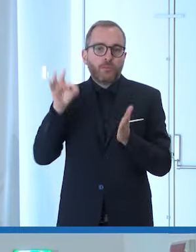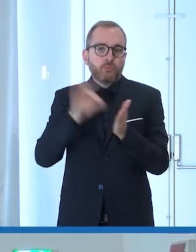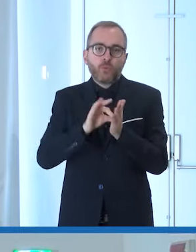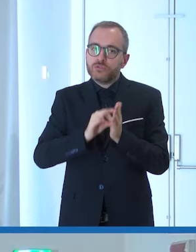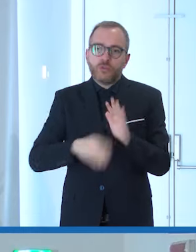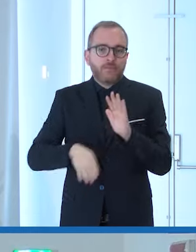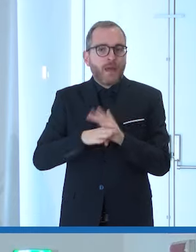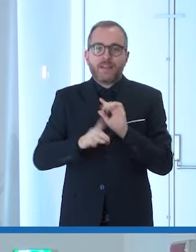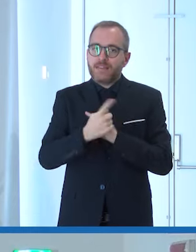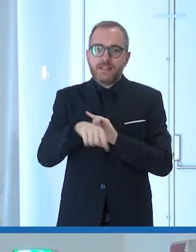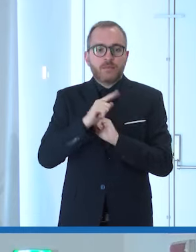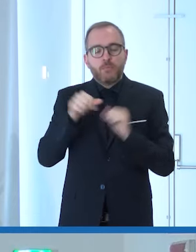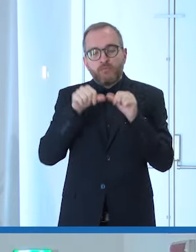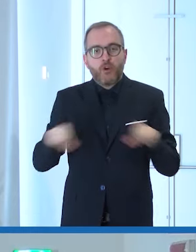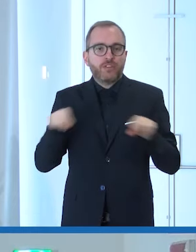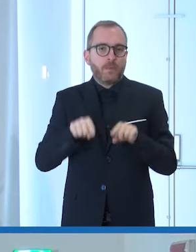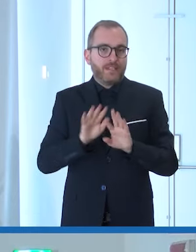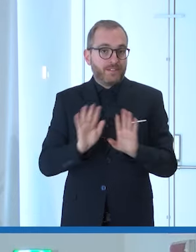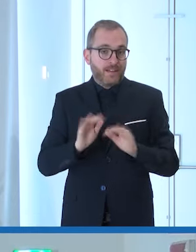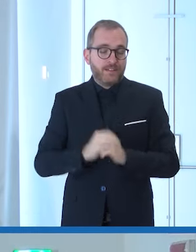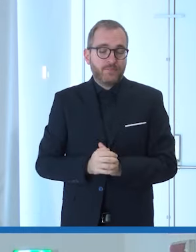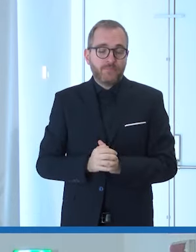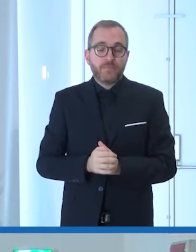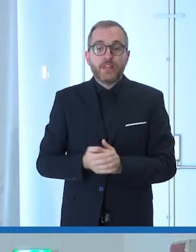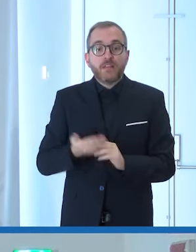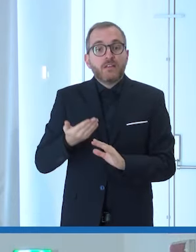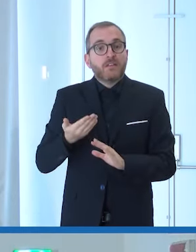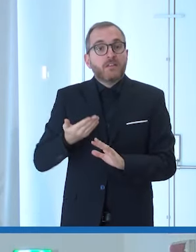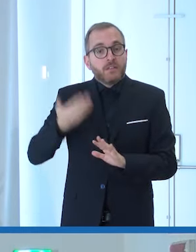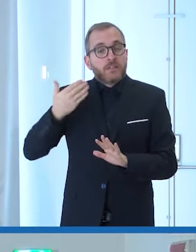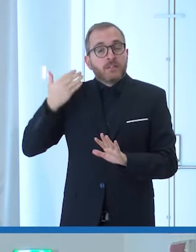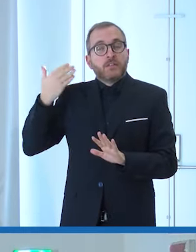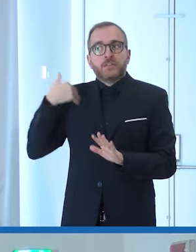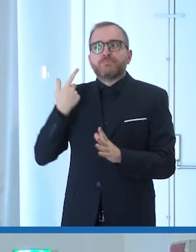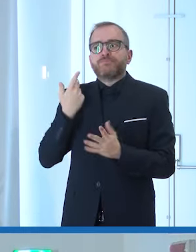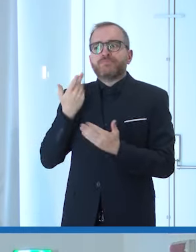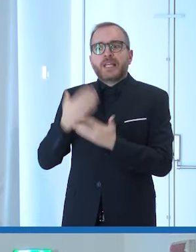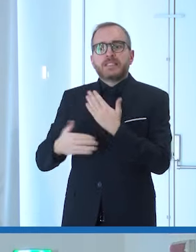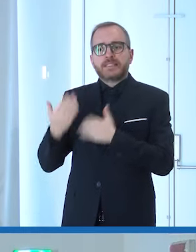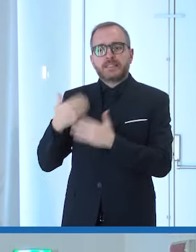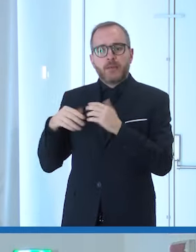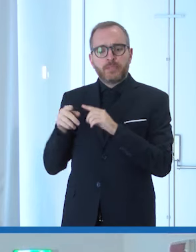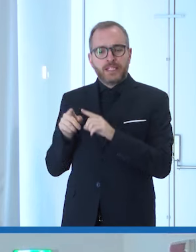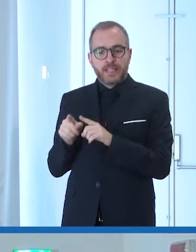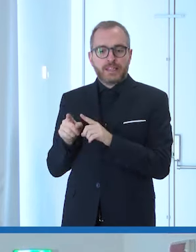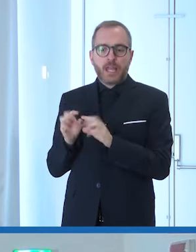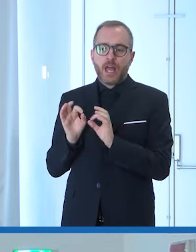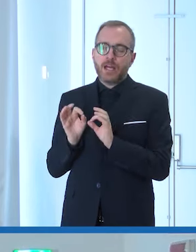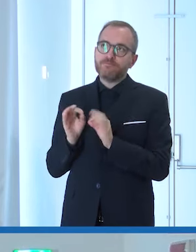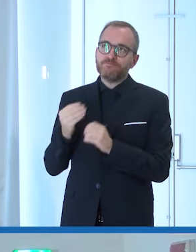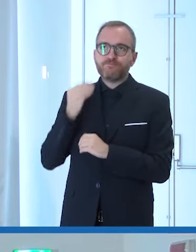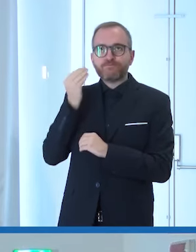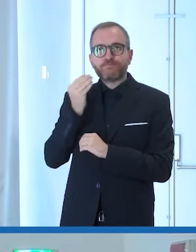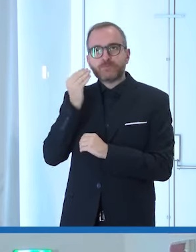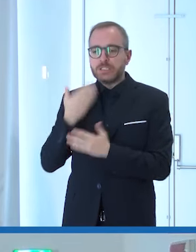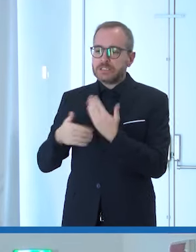partenza la cosa fondamentale se prima la disabilità era centrata sulla